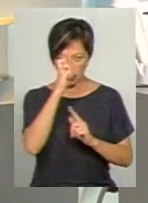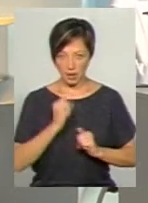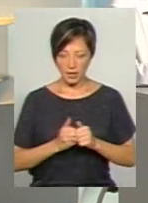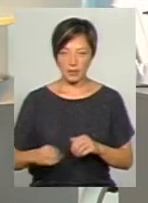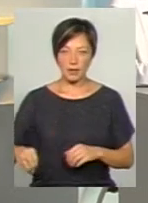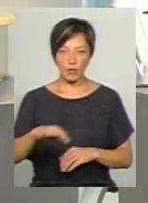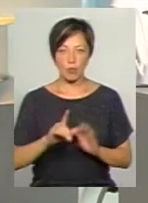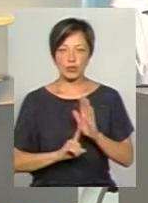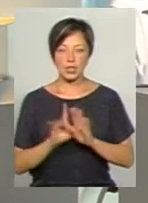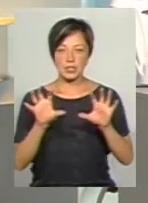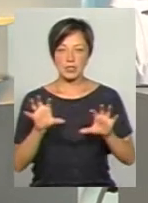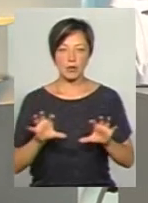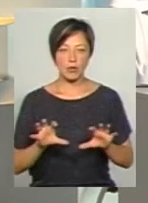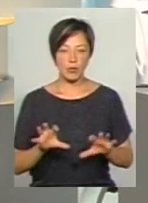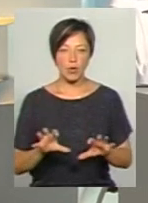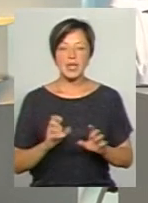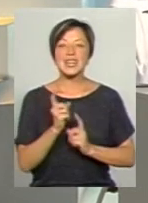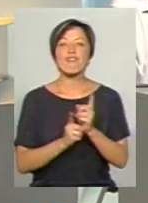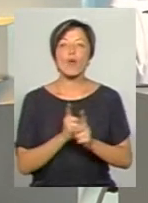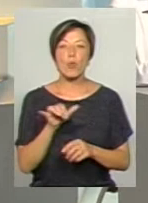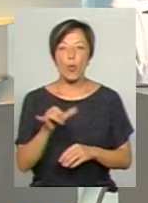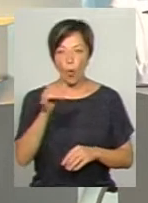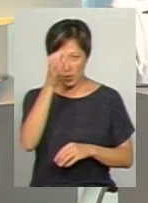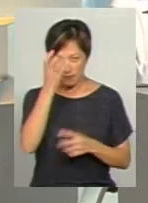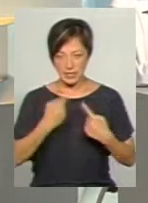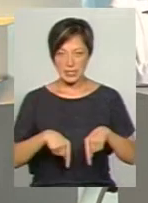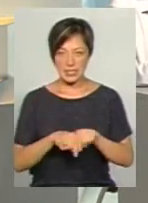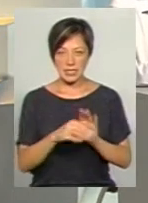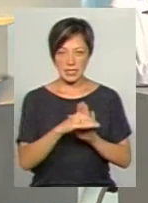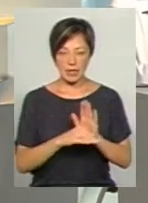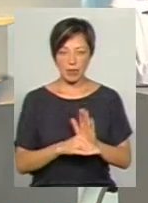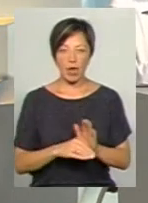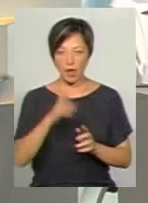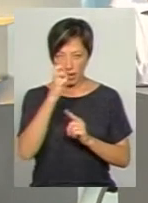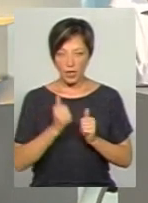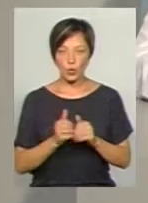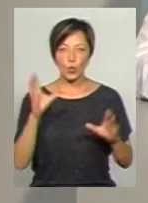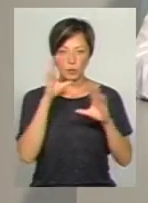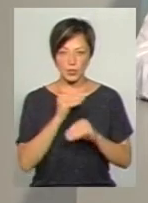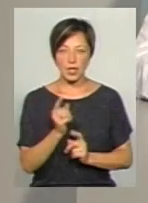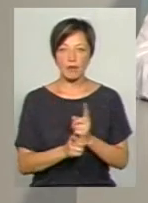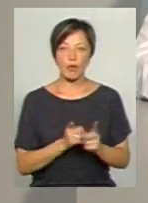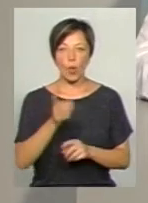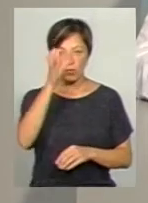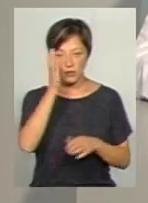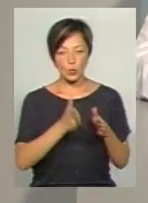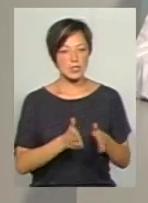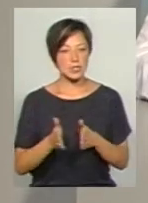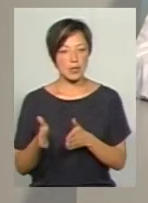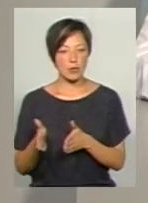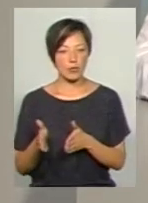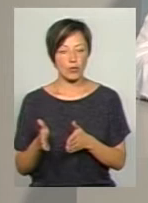починалися із реформи освітньої системи. І, власне, ті країни, які успішно реформували освітню систему,